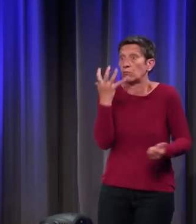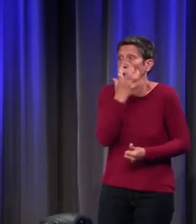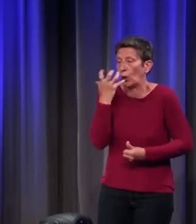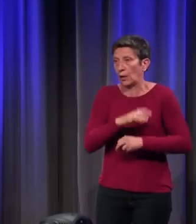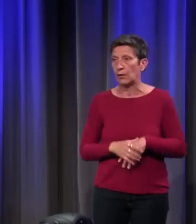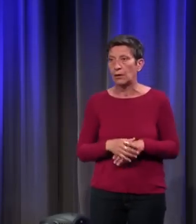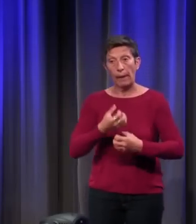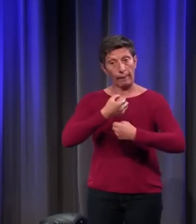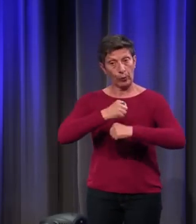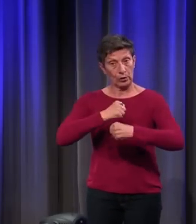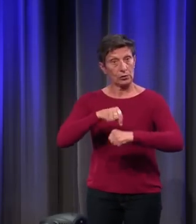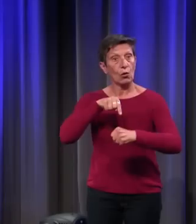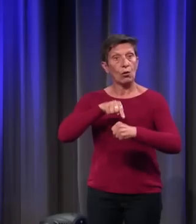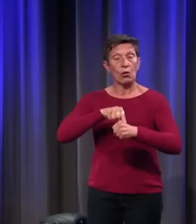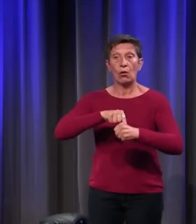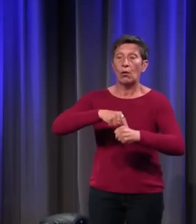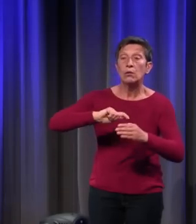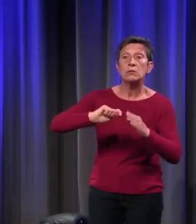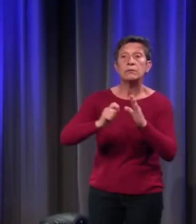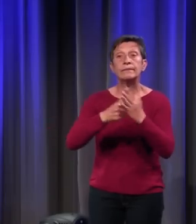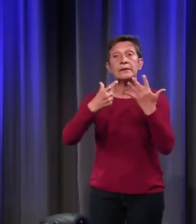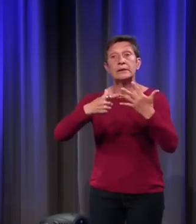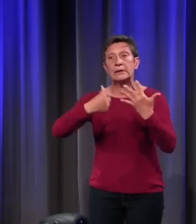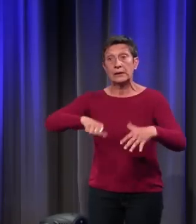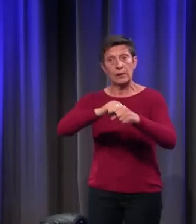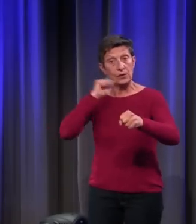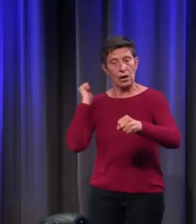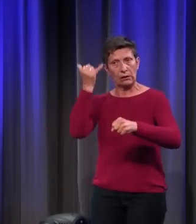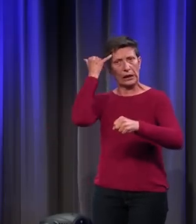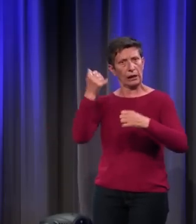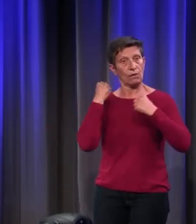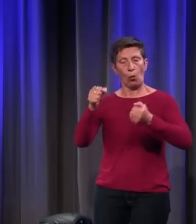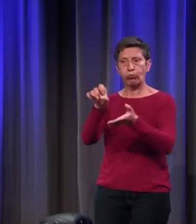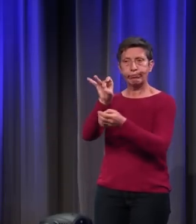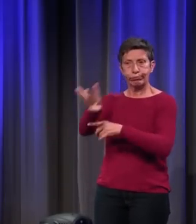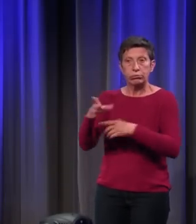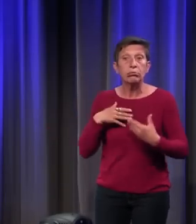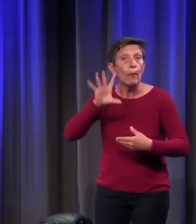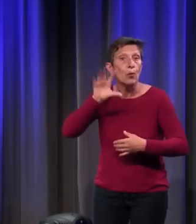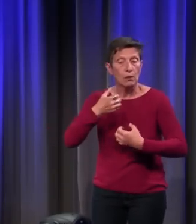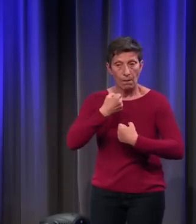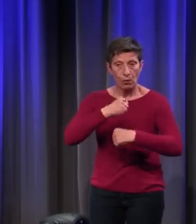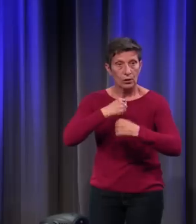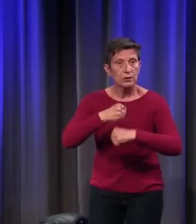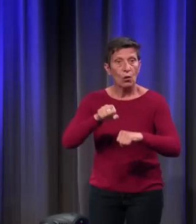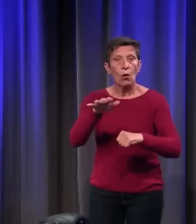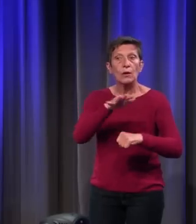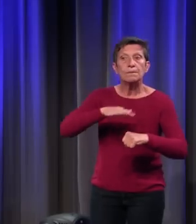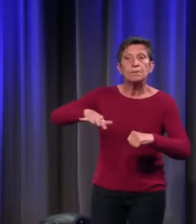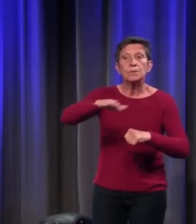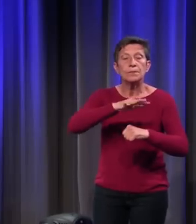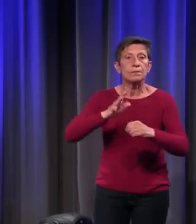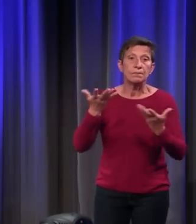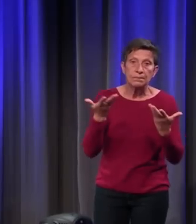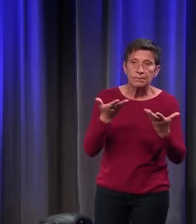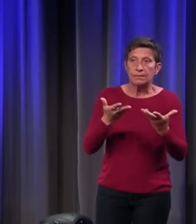protestantisme, à partir du XVIe siècle, va rejeter, et c'est pour ça que les protestants seront, sous l'Ancien